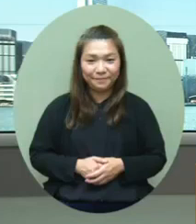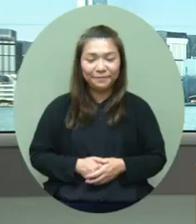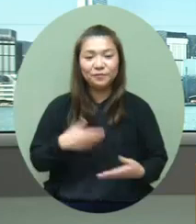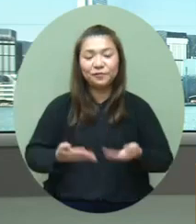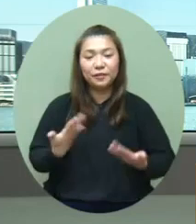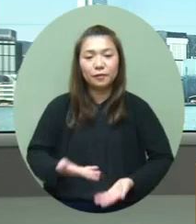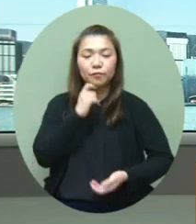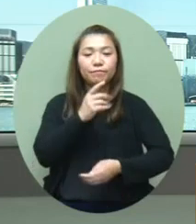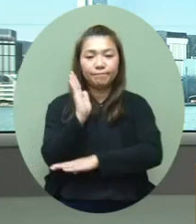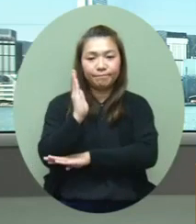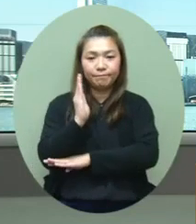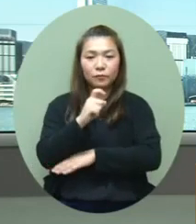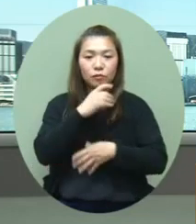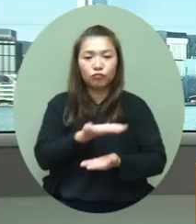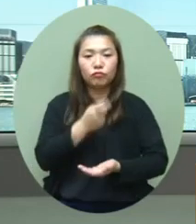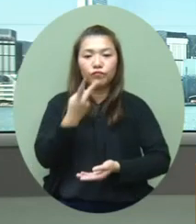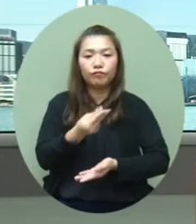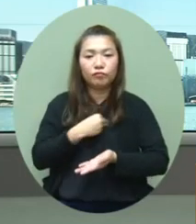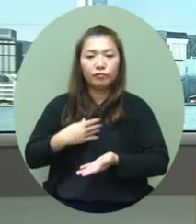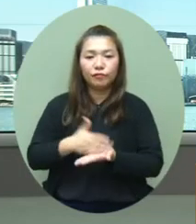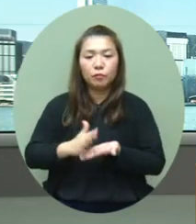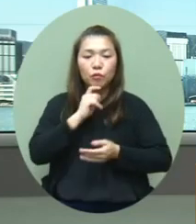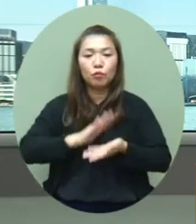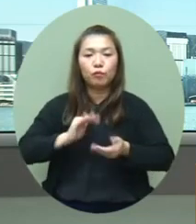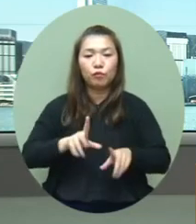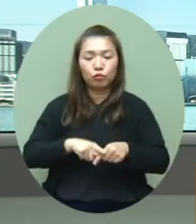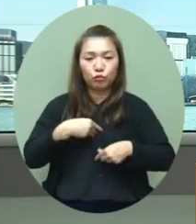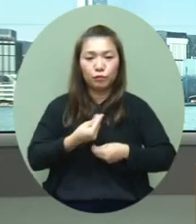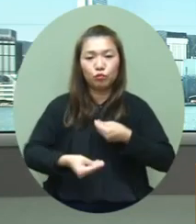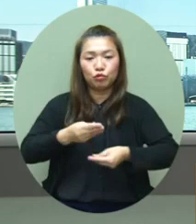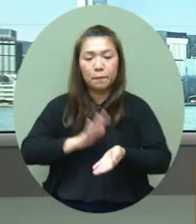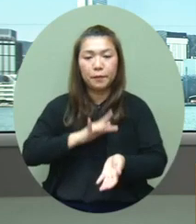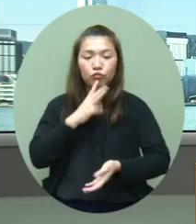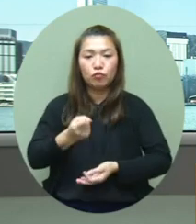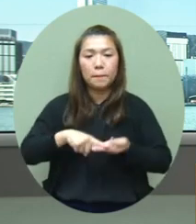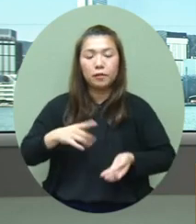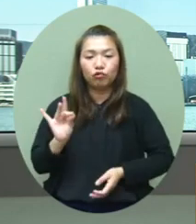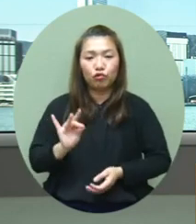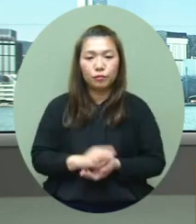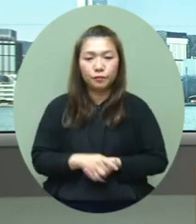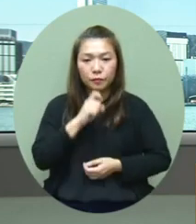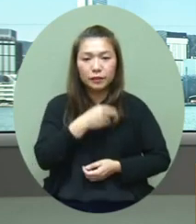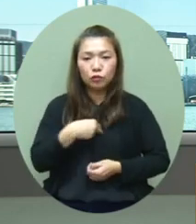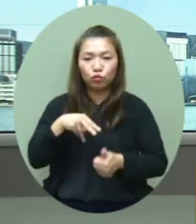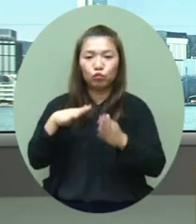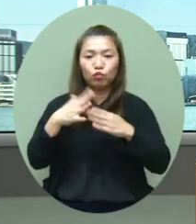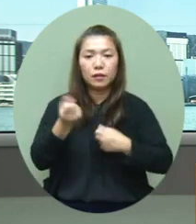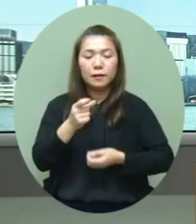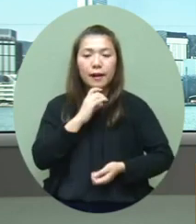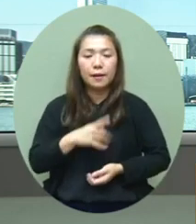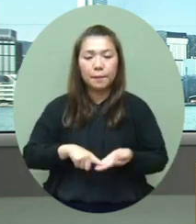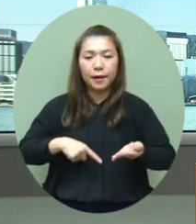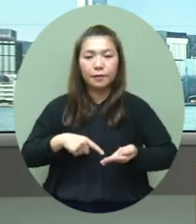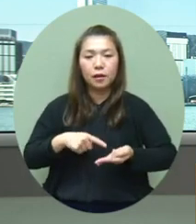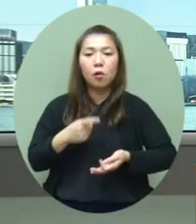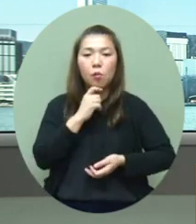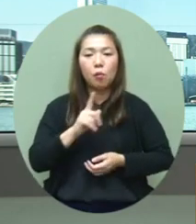欢迎大家出席今天的简报会台上两位医生分别是卫生防护中心传染病厨主任张竹军医生以及医院管理局总行政经